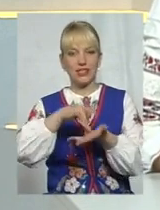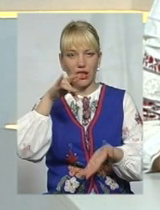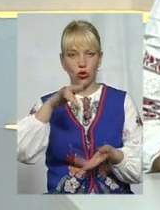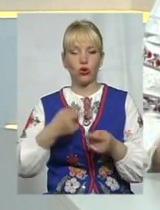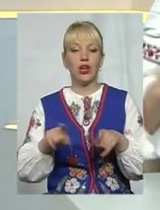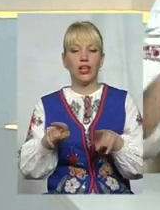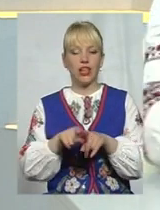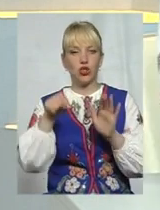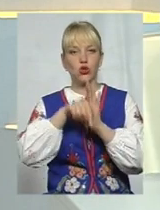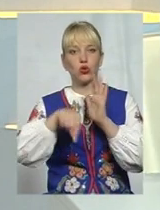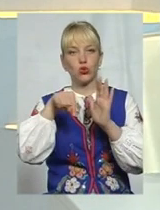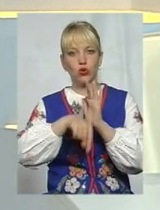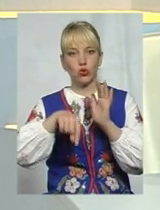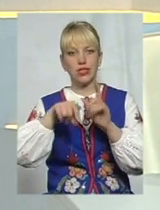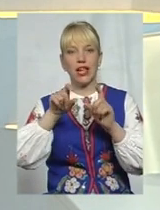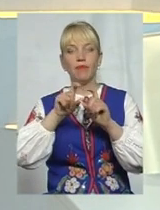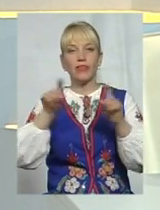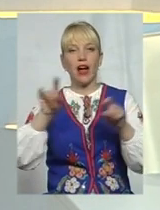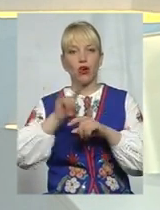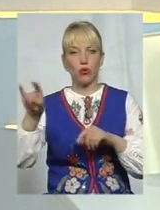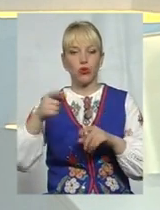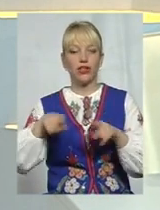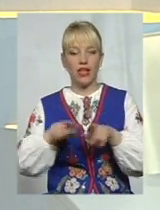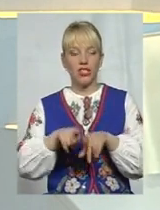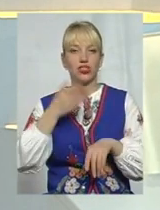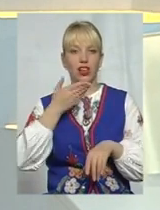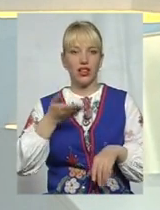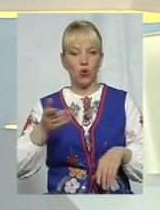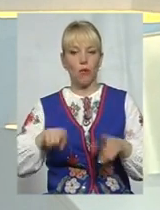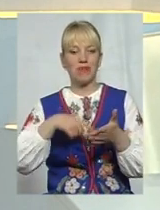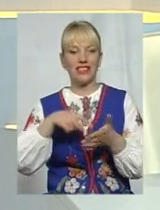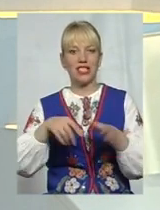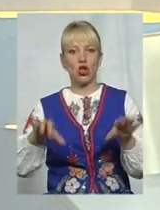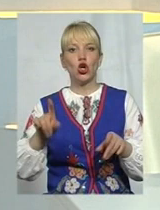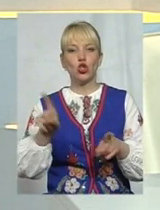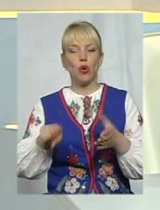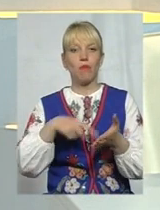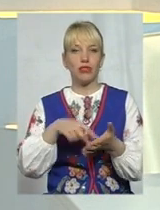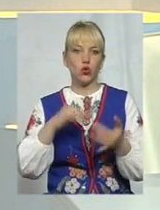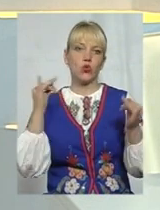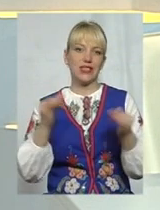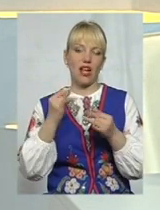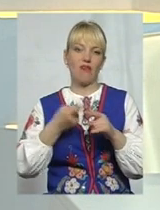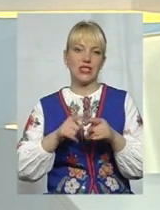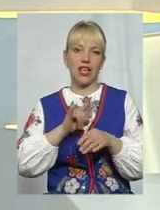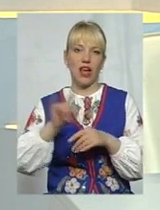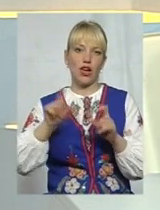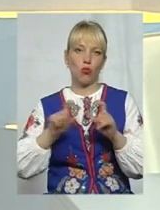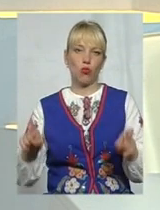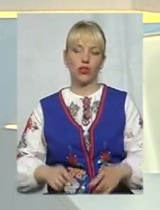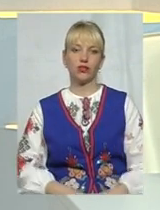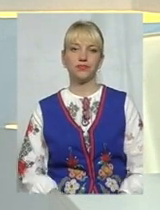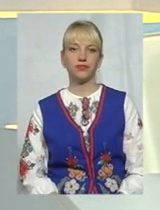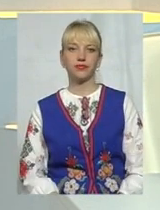теж декларує міський голова, що місту цікавий аеропорт. Прошу, будь ласка, коментарий, далі поговоримо.